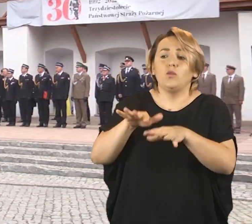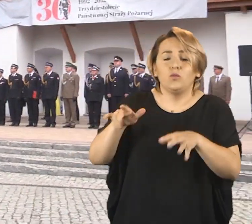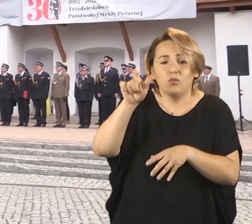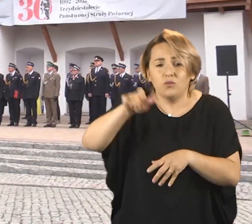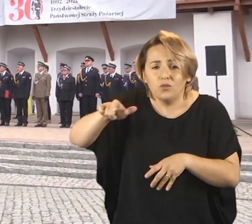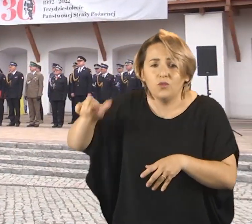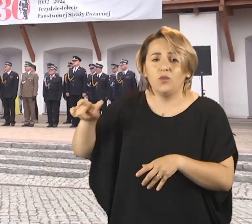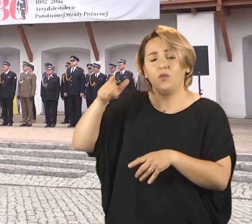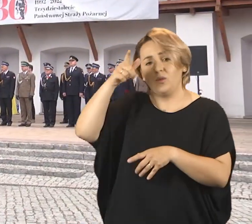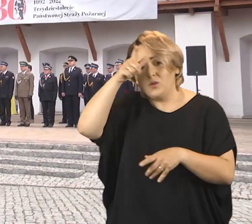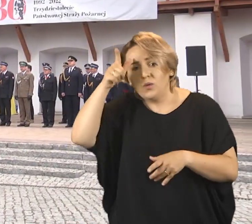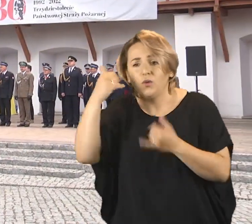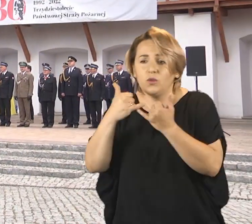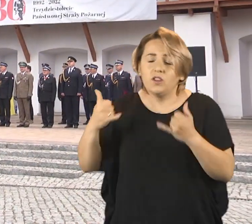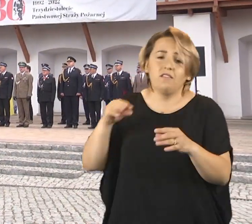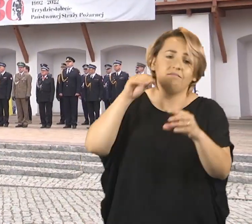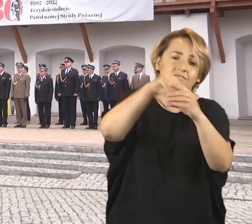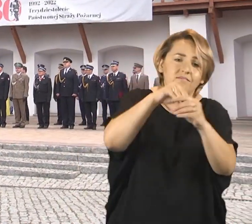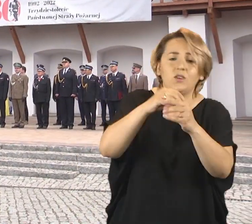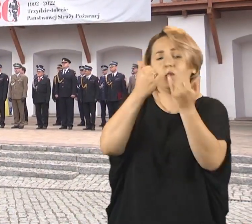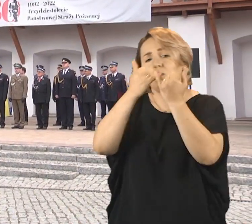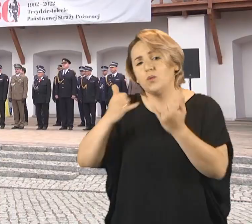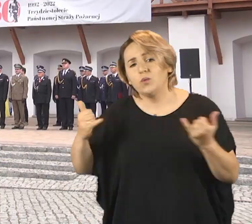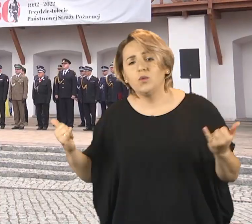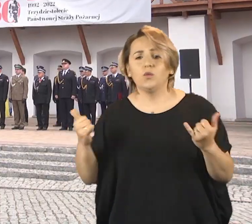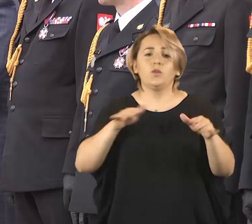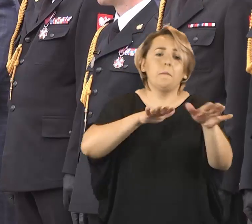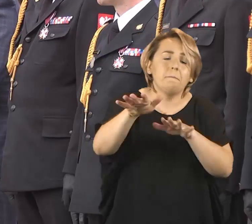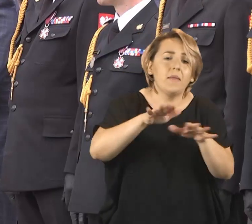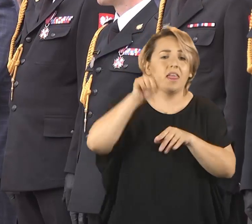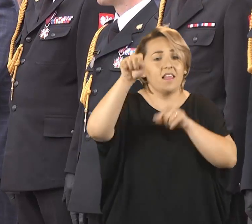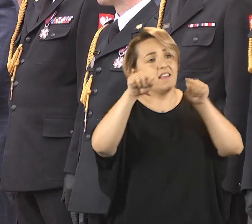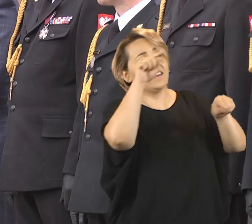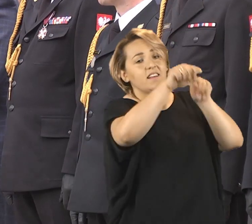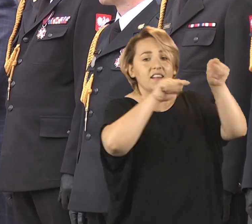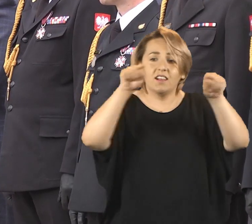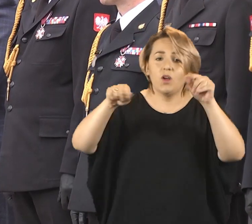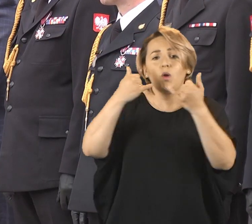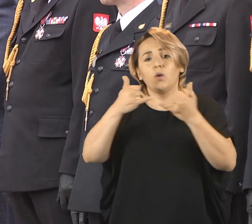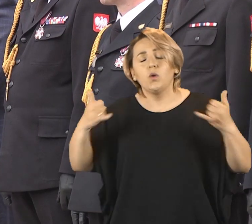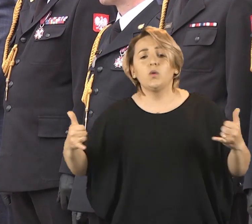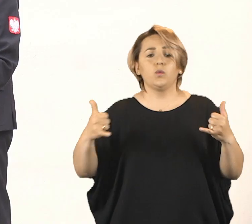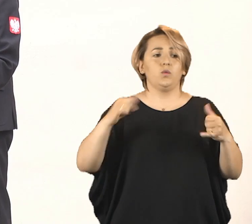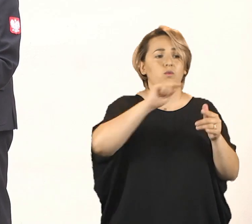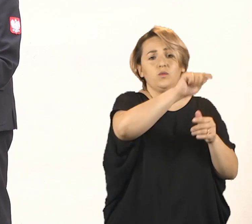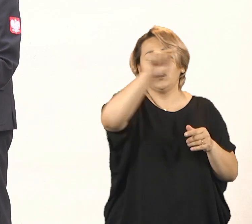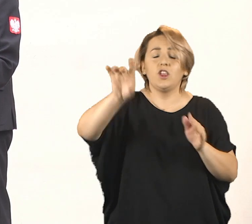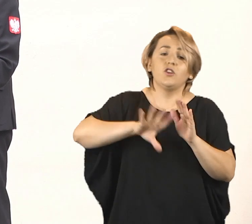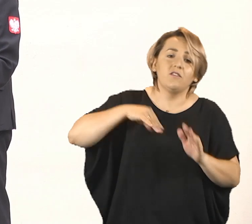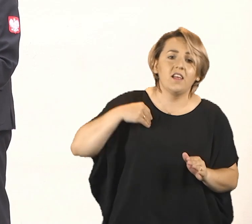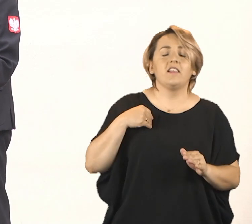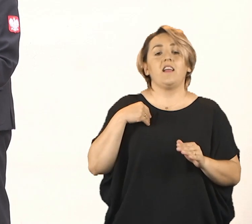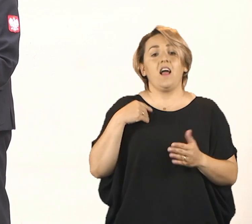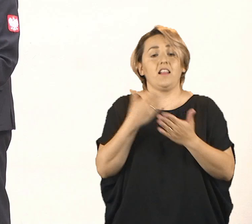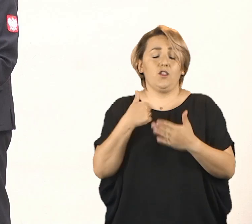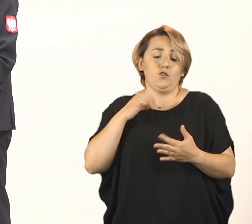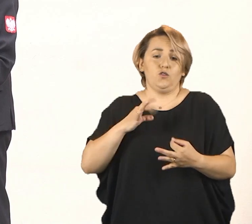nie było aż tak wiele, bo one też były wyręczane w różnych innych miejscach, w różnych komendach, w różnych świąt,